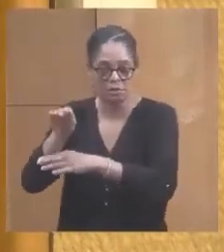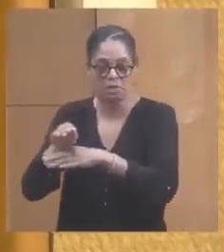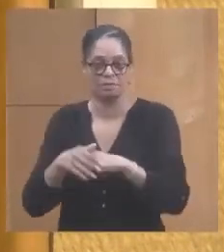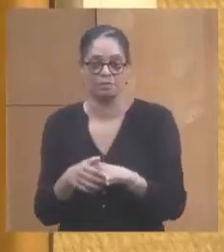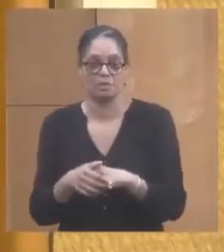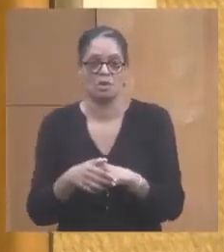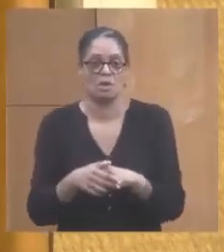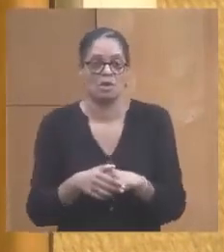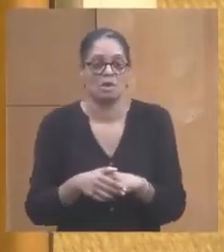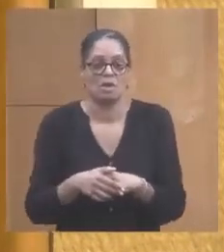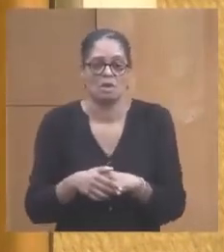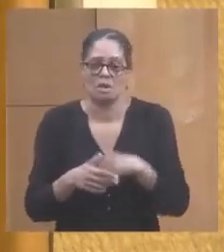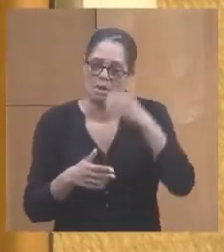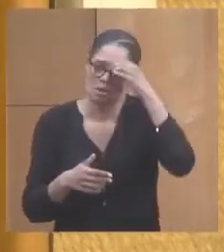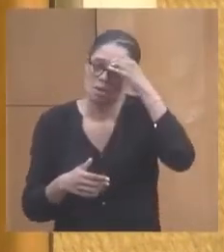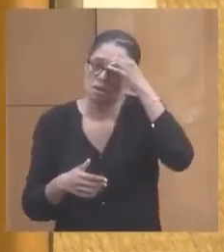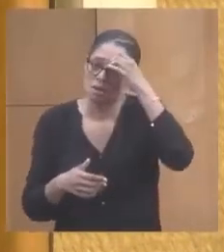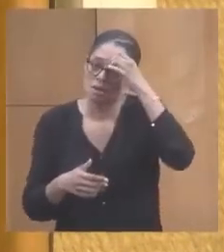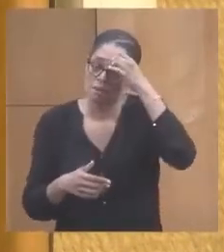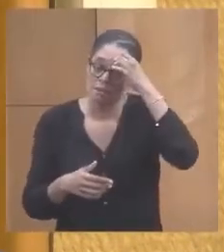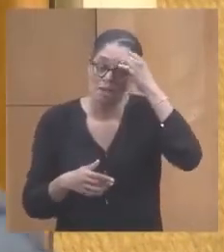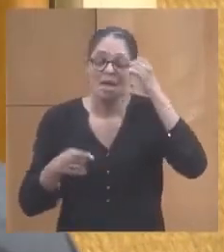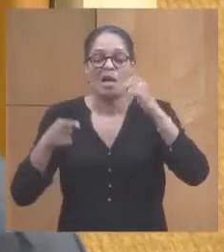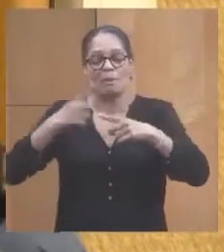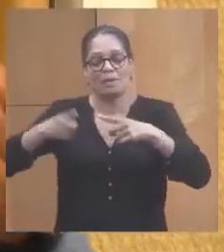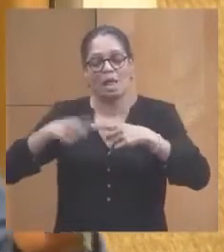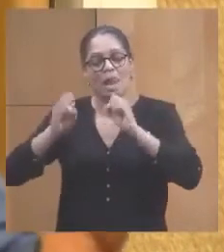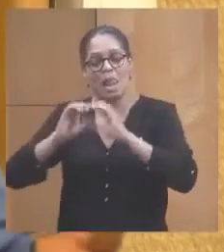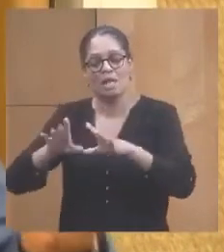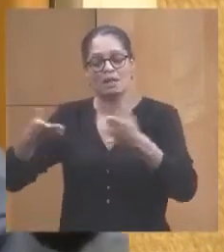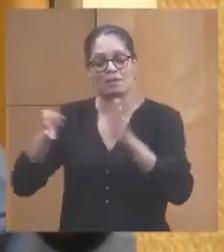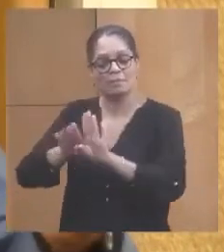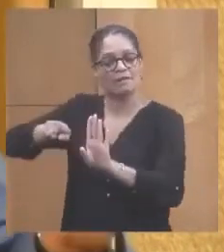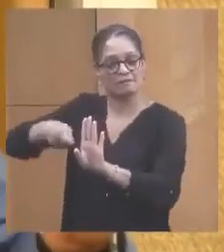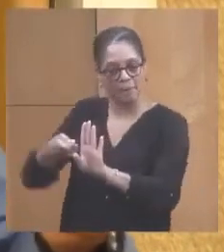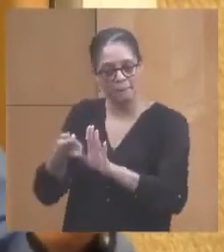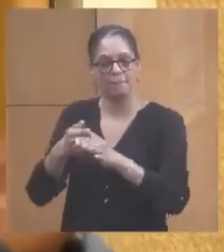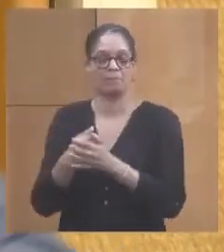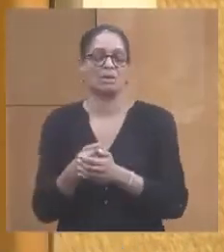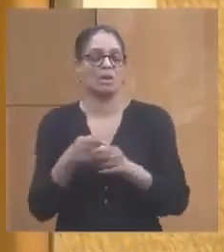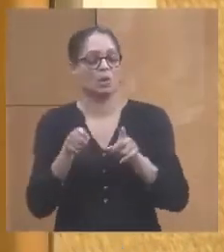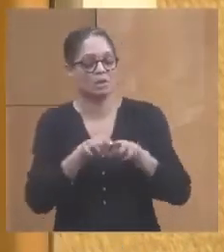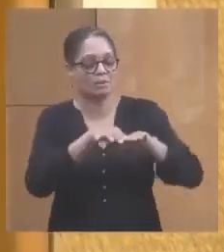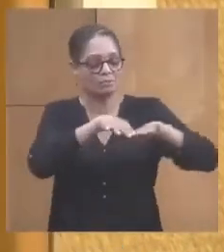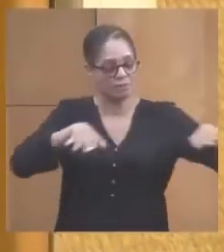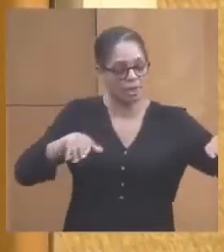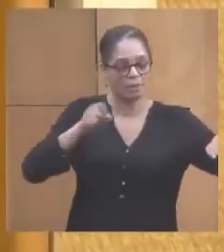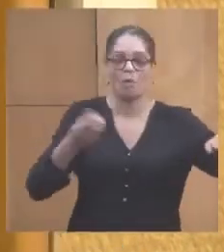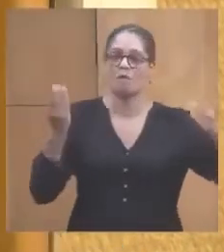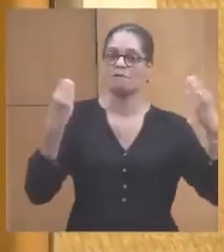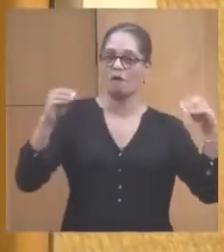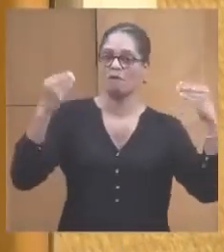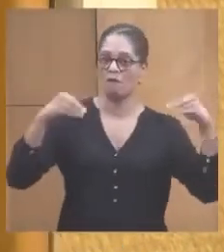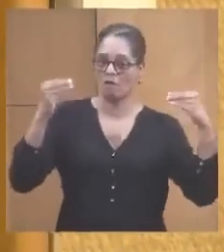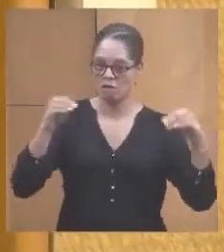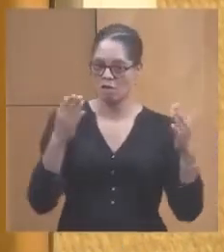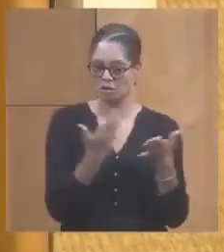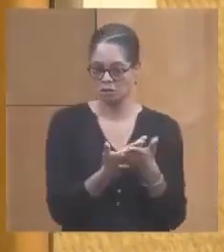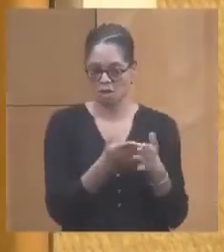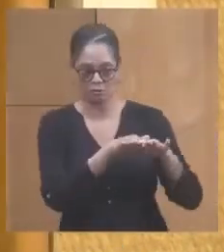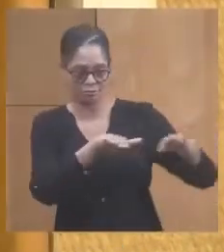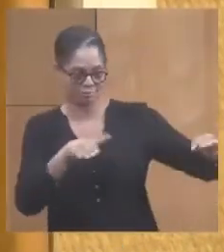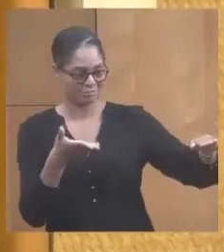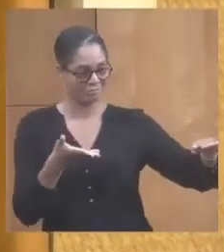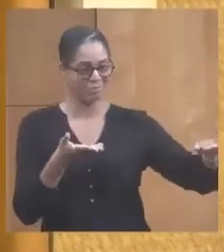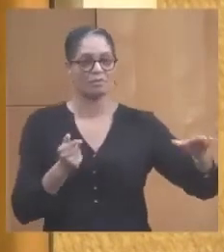des locaux des boxes où ils vont pouvoir les laisser sous clé et puis à côté aller voir pour vendre le produit de la pêche tout ça c ça le programme que nous